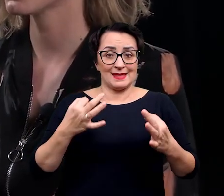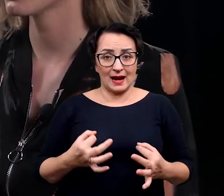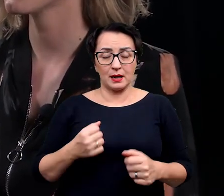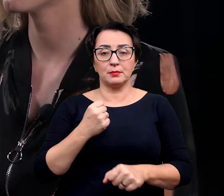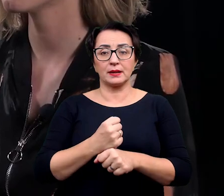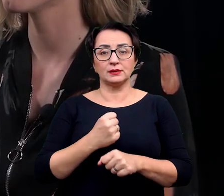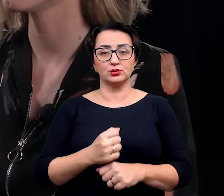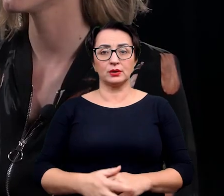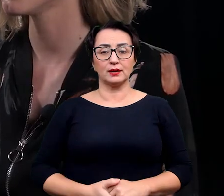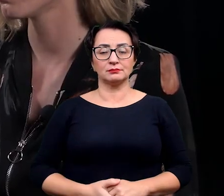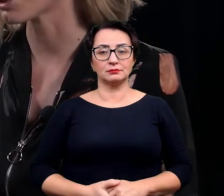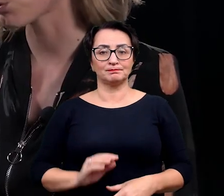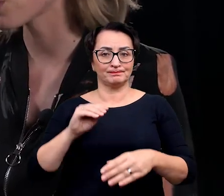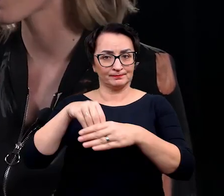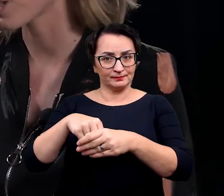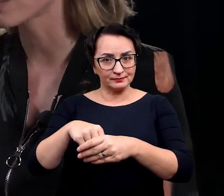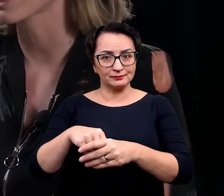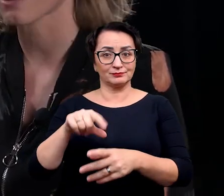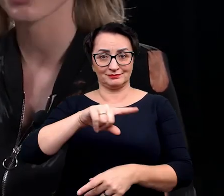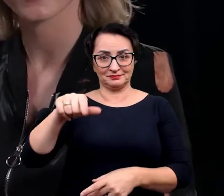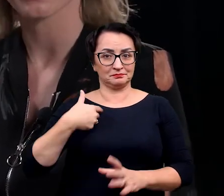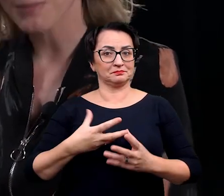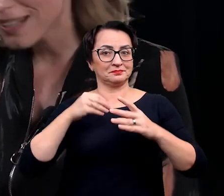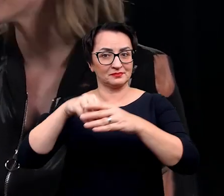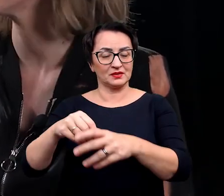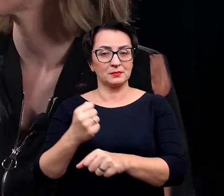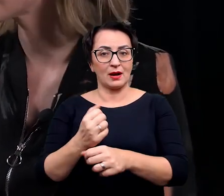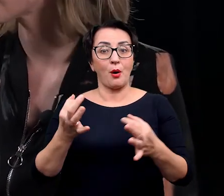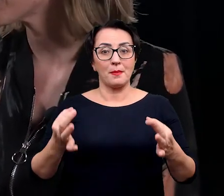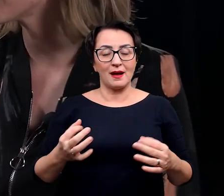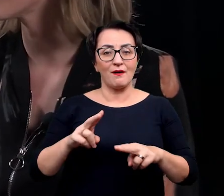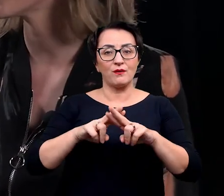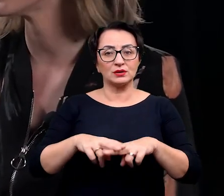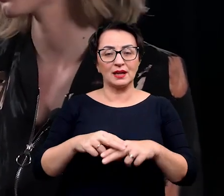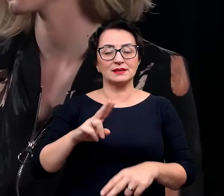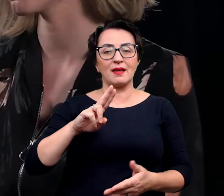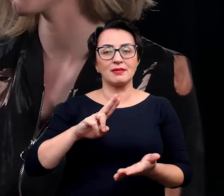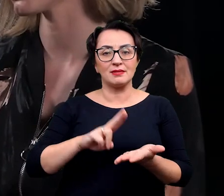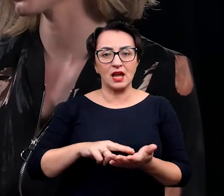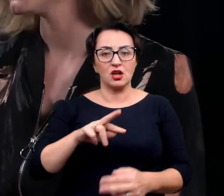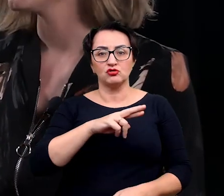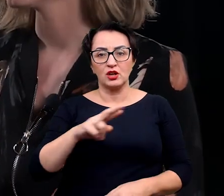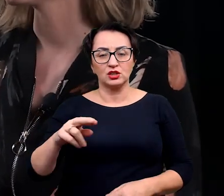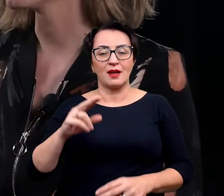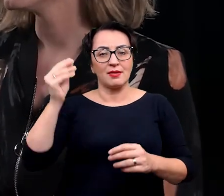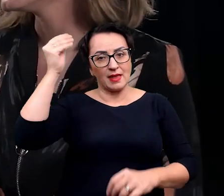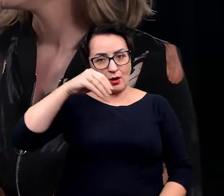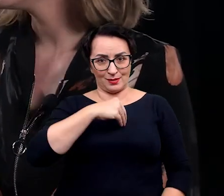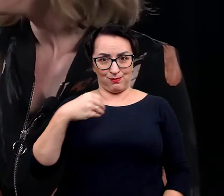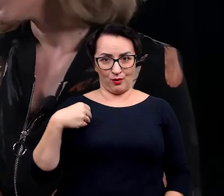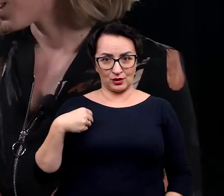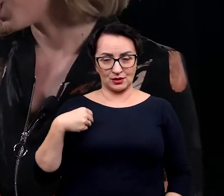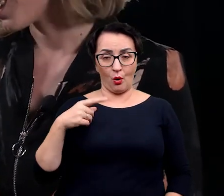pracuję, zatrudniłam się, zostałam przyjęta do pracy i pracuję obecnie w Fundacji na Rzecz Nauki Polskiej, która